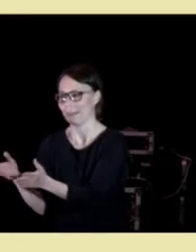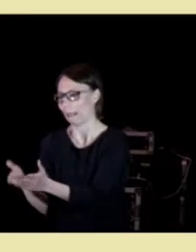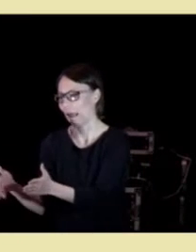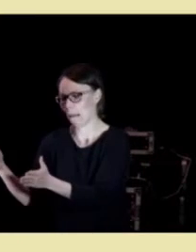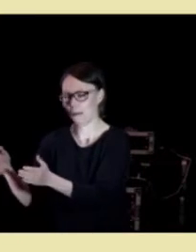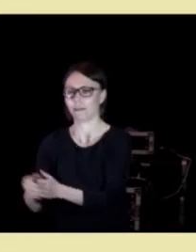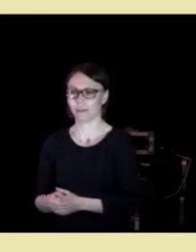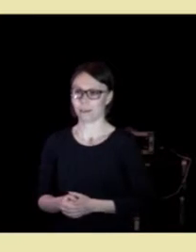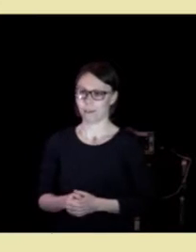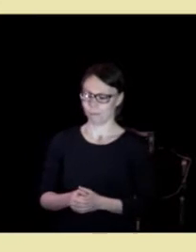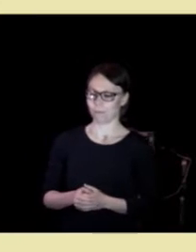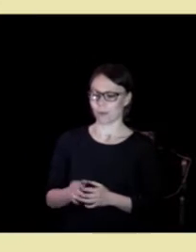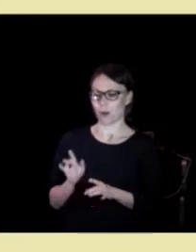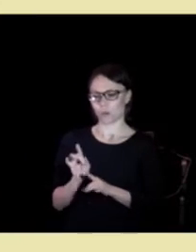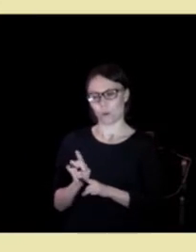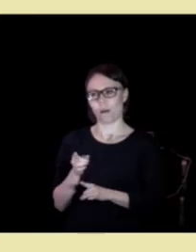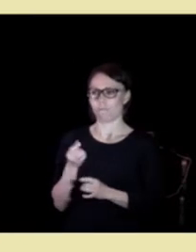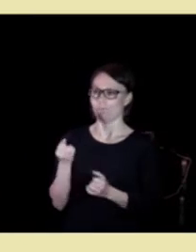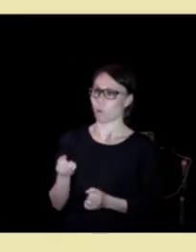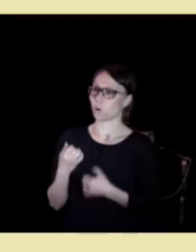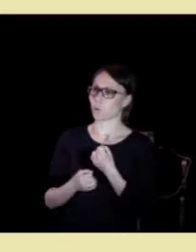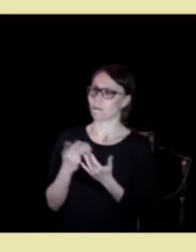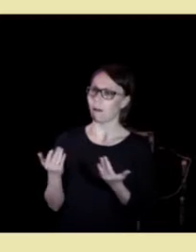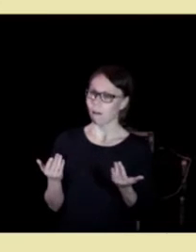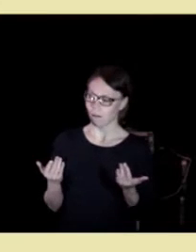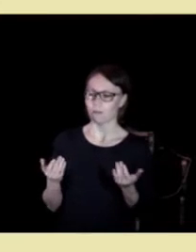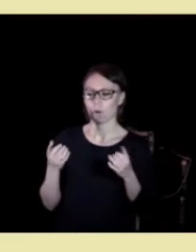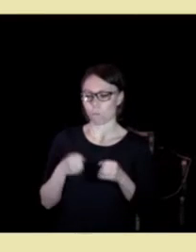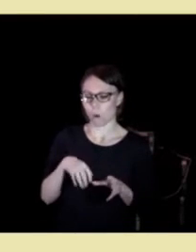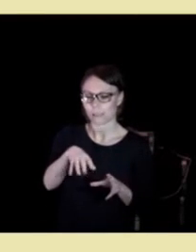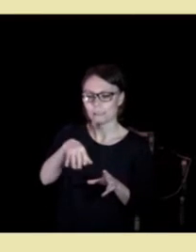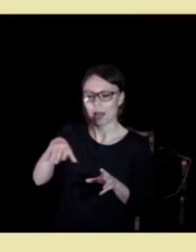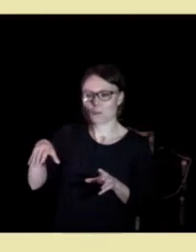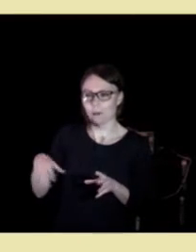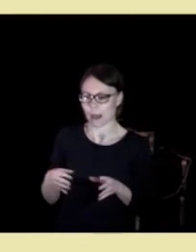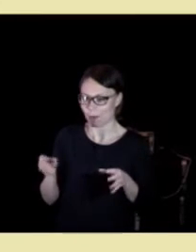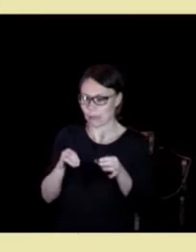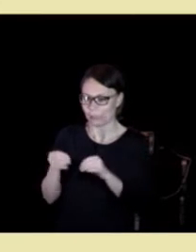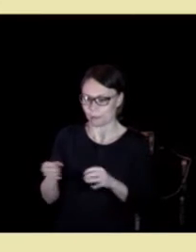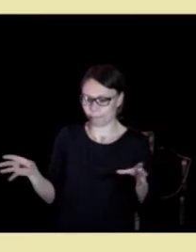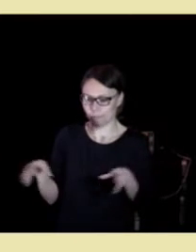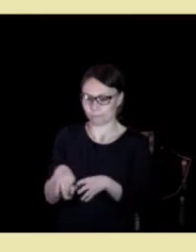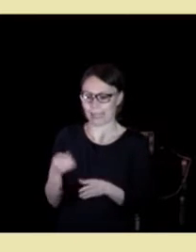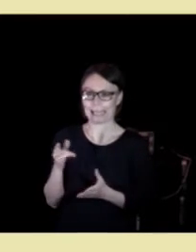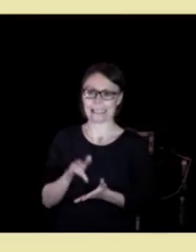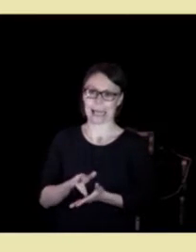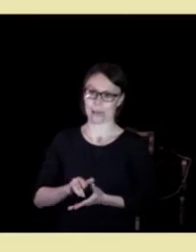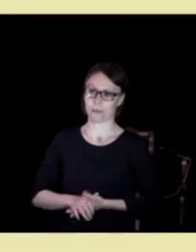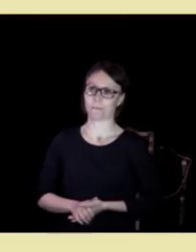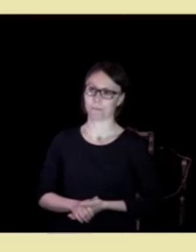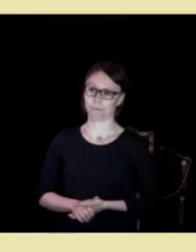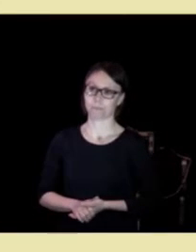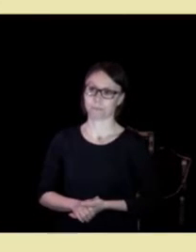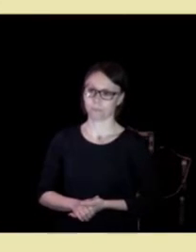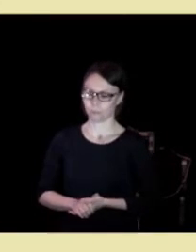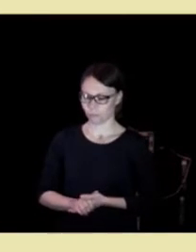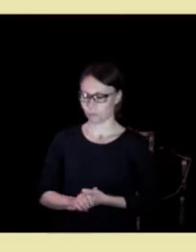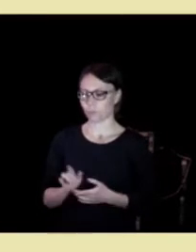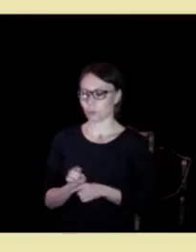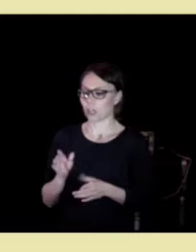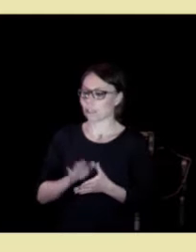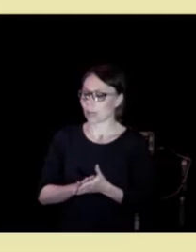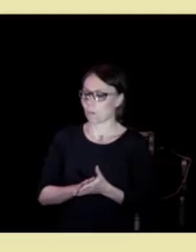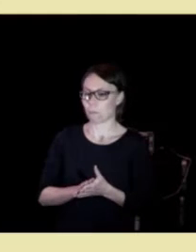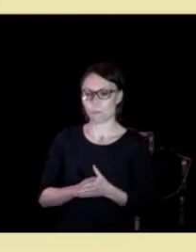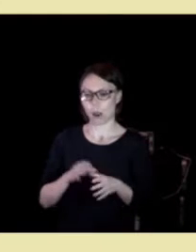Og det er ganske innlysende hva vi må gjøre, vi er nødt til å samle bitene på samme sted. Vi må samlokalisere